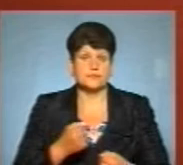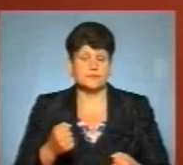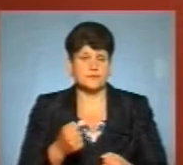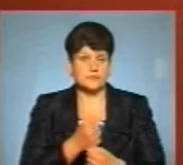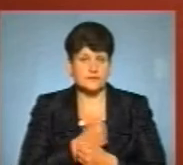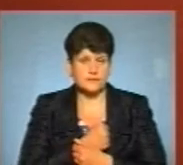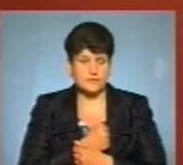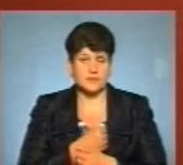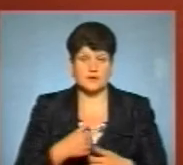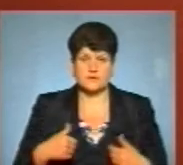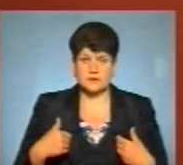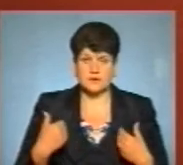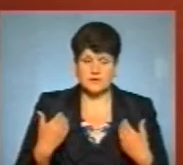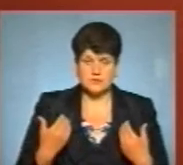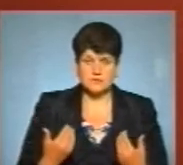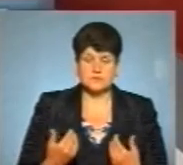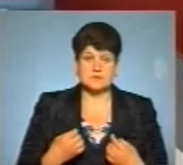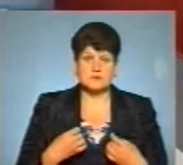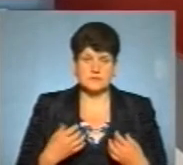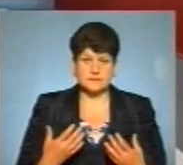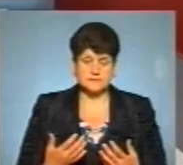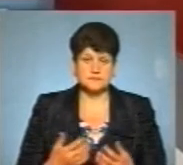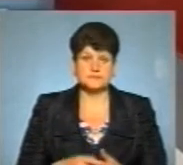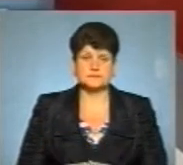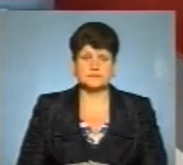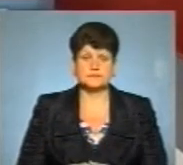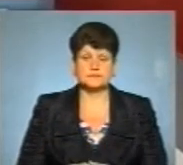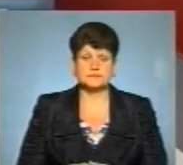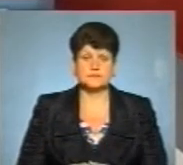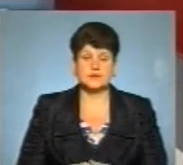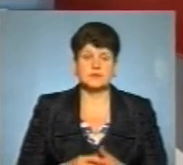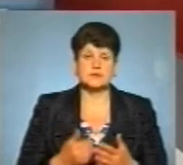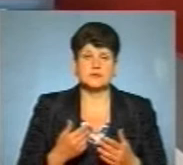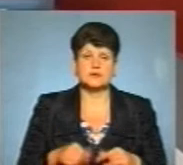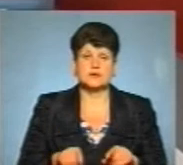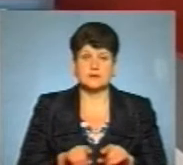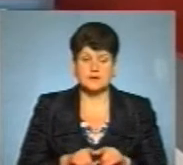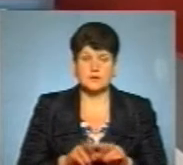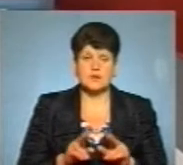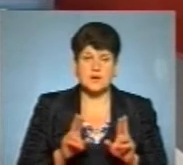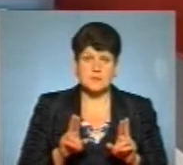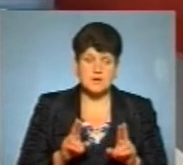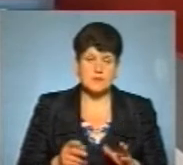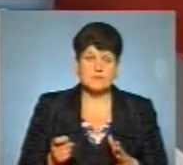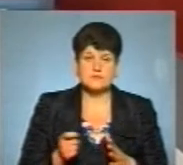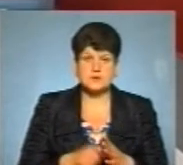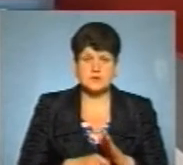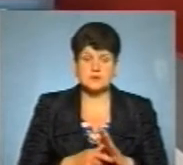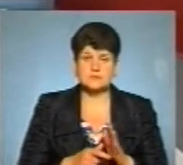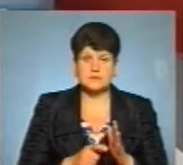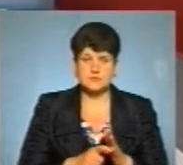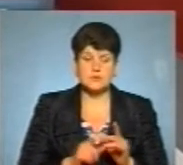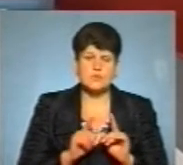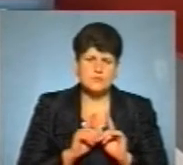вітаючи один одного святом. До того ж, як правило, в закритих приміщеннях,